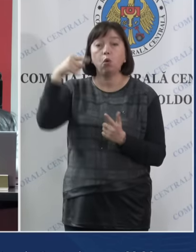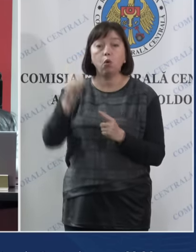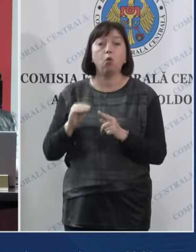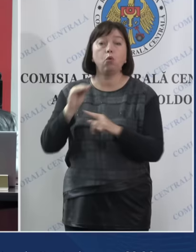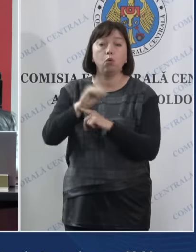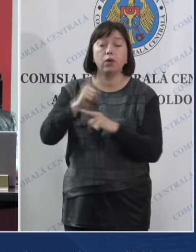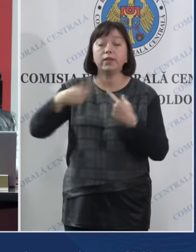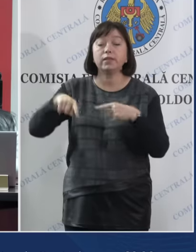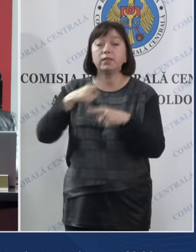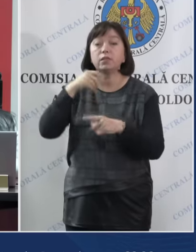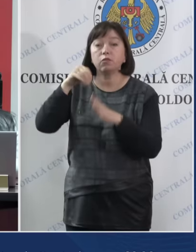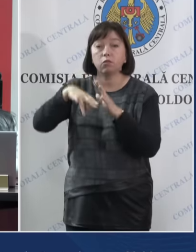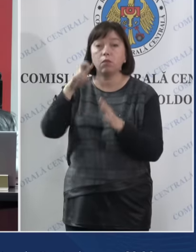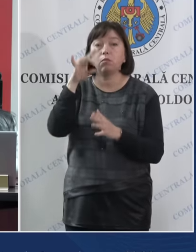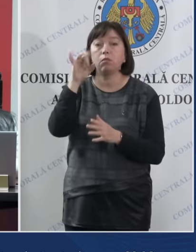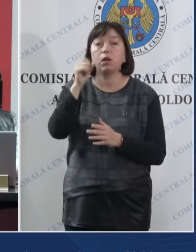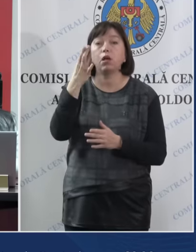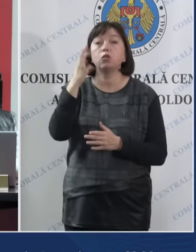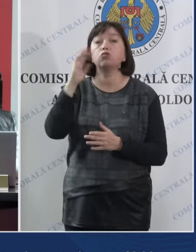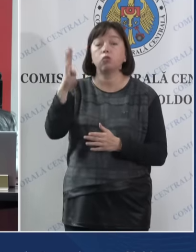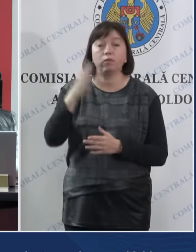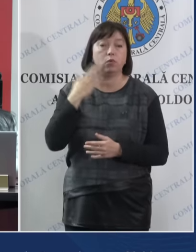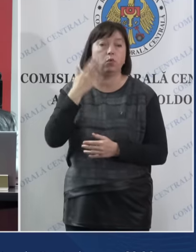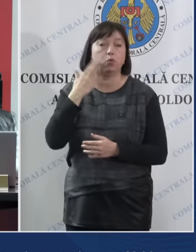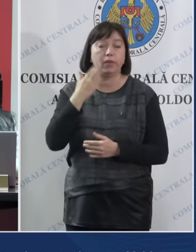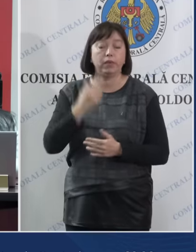secția de votare din Brașov, România.